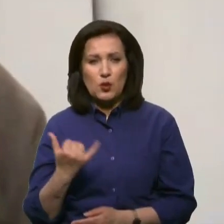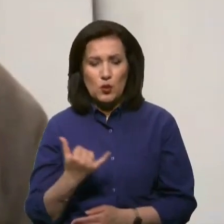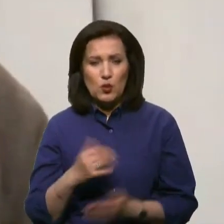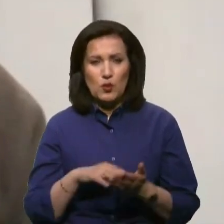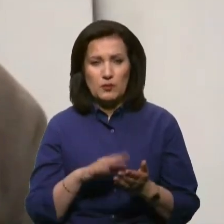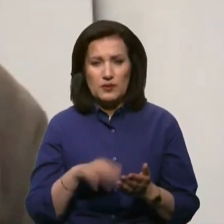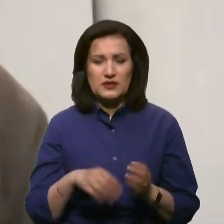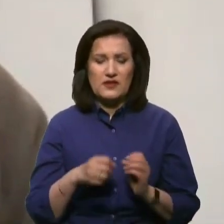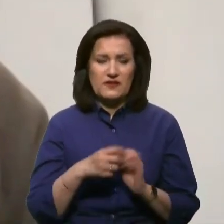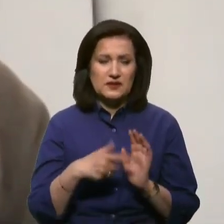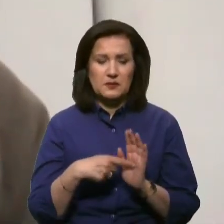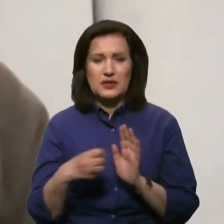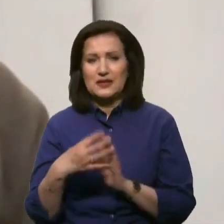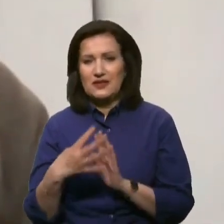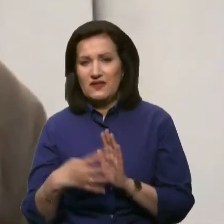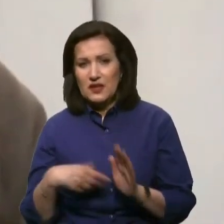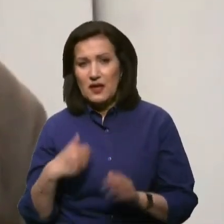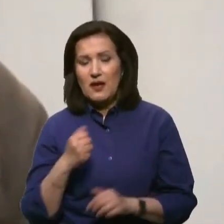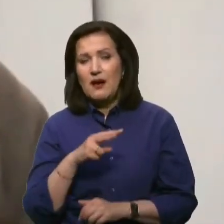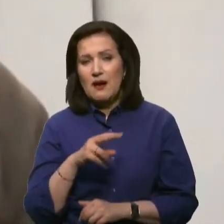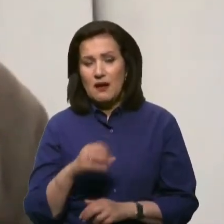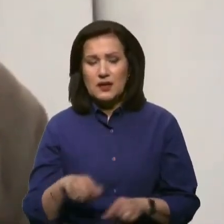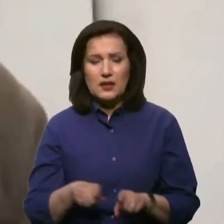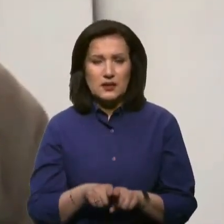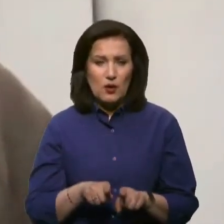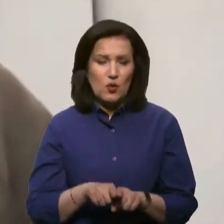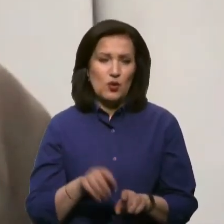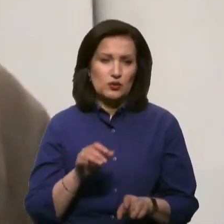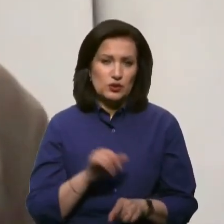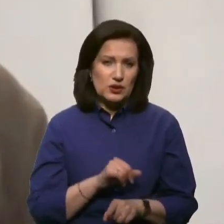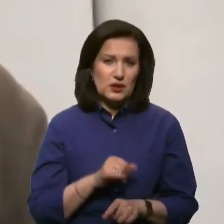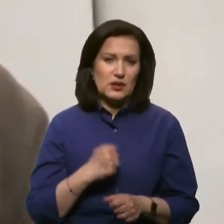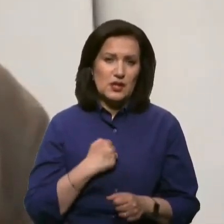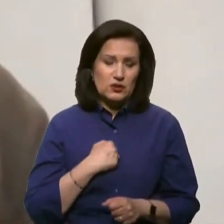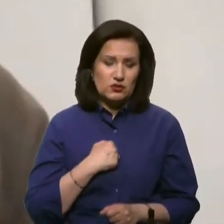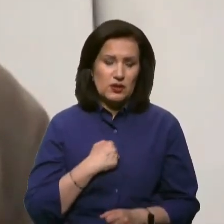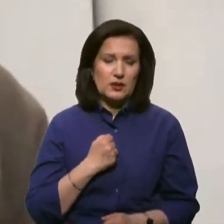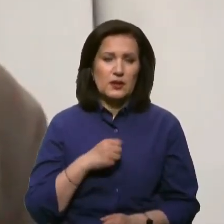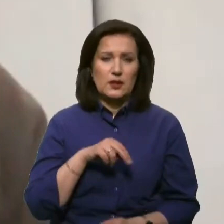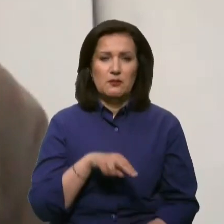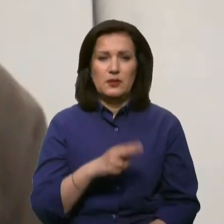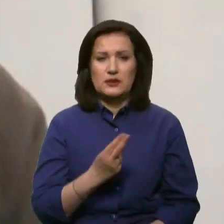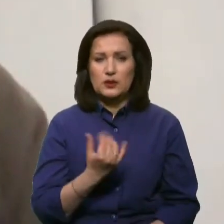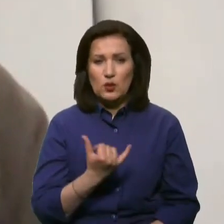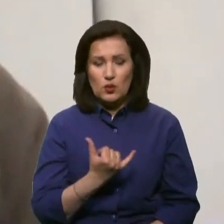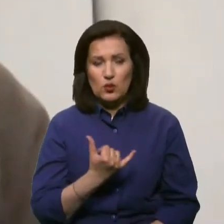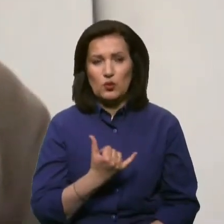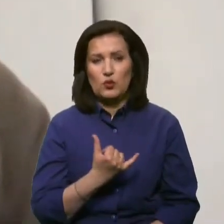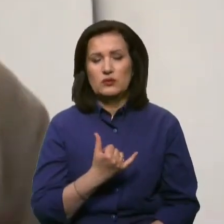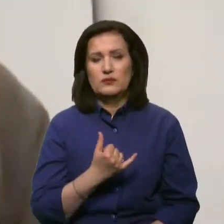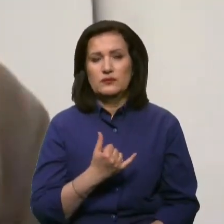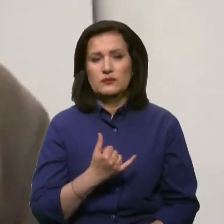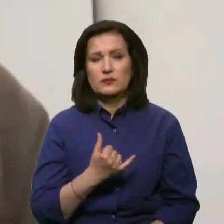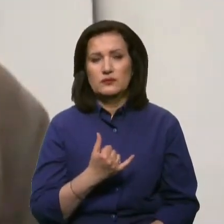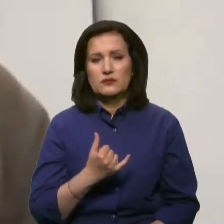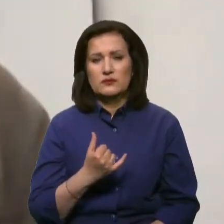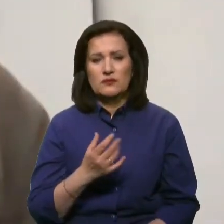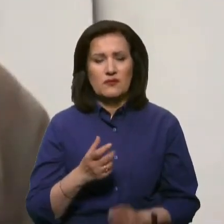18-19 років. Але також, на жаль, ПЦУ, Православна Церква України,